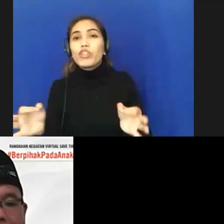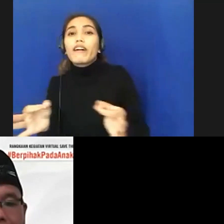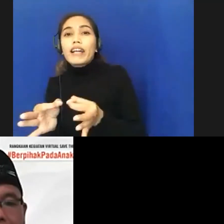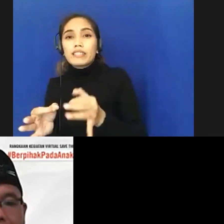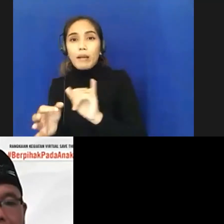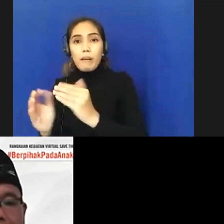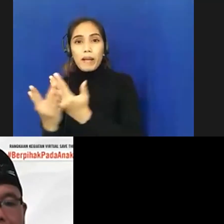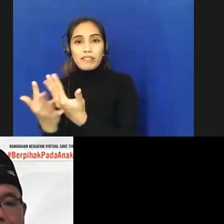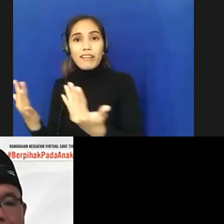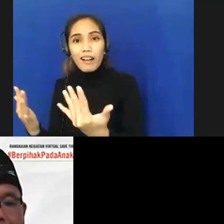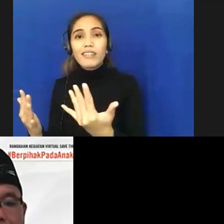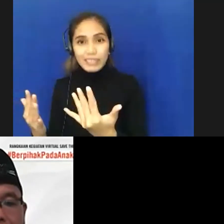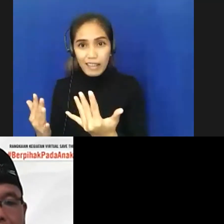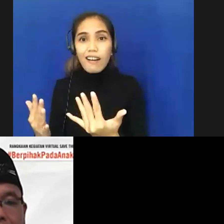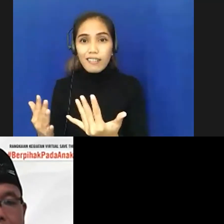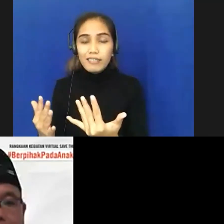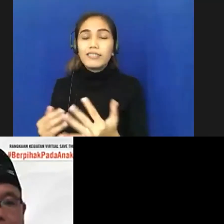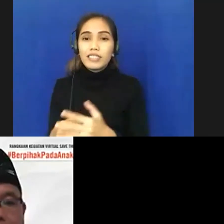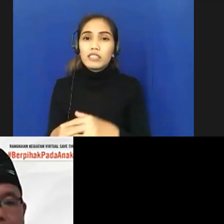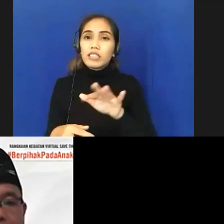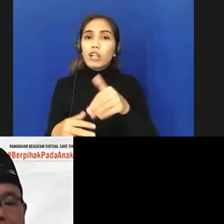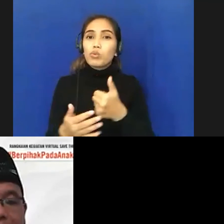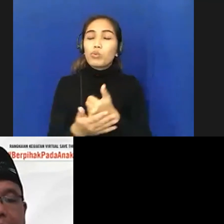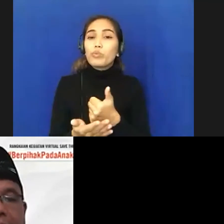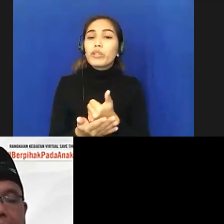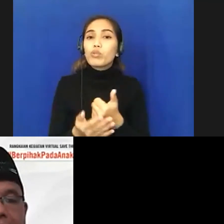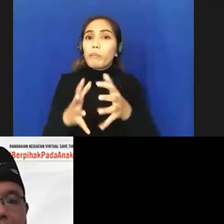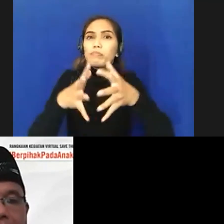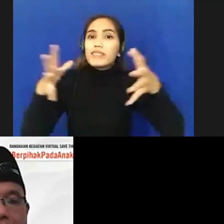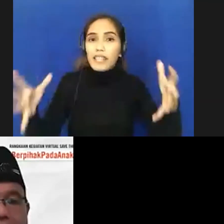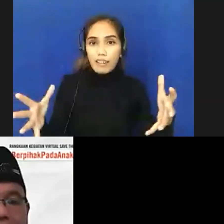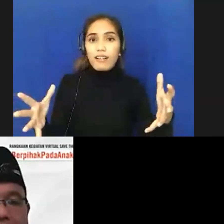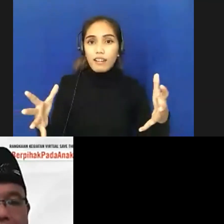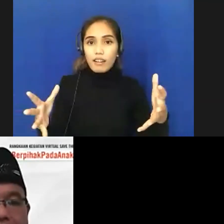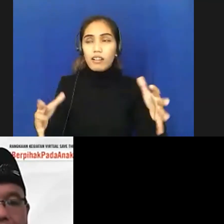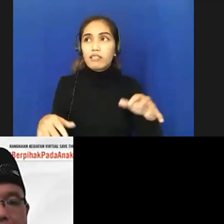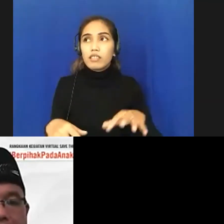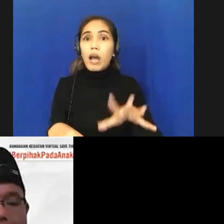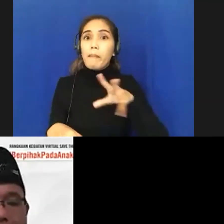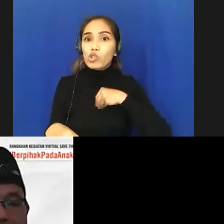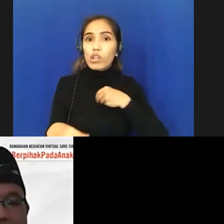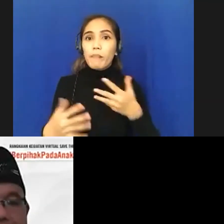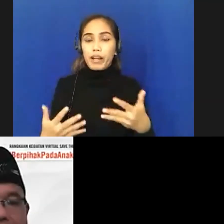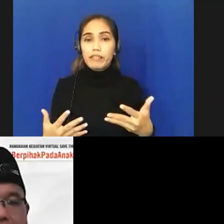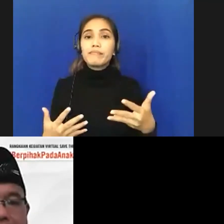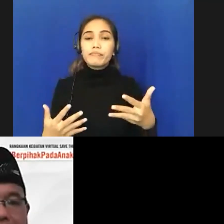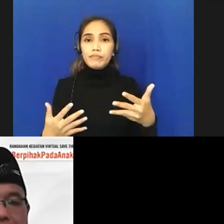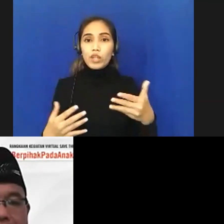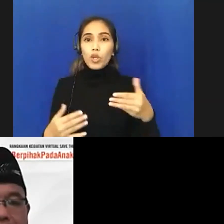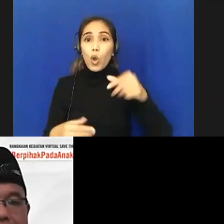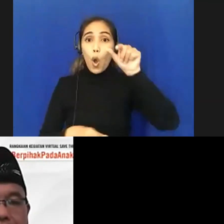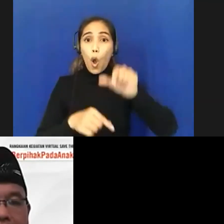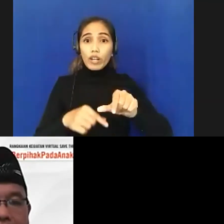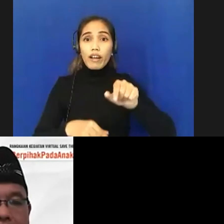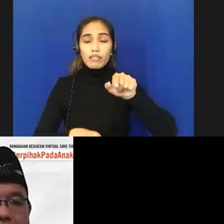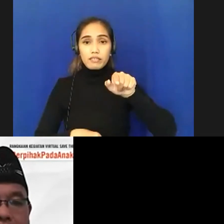dia begitu besar maksudnya orang yang selama ini